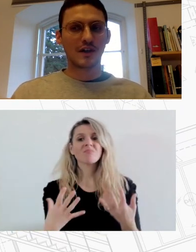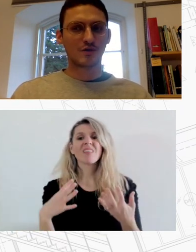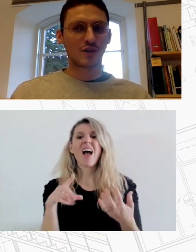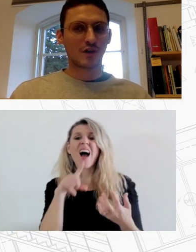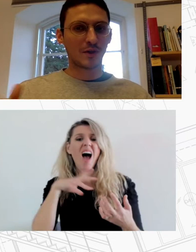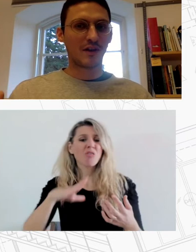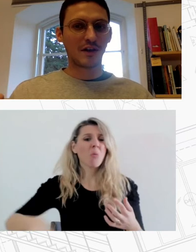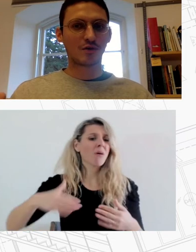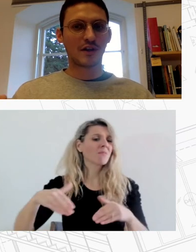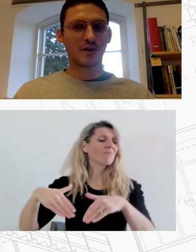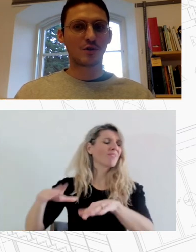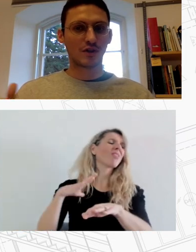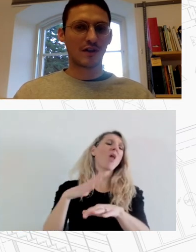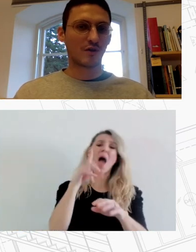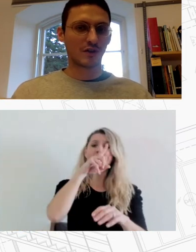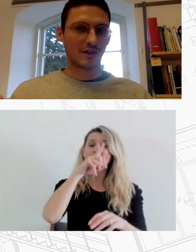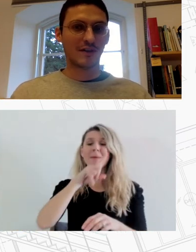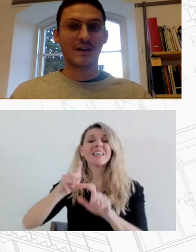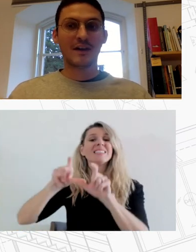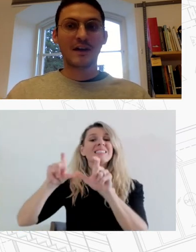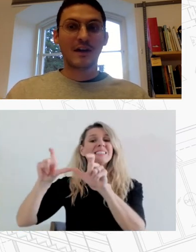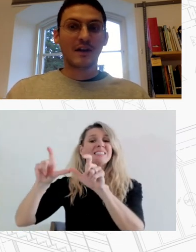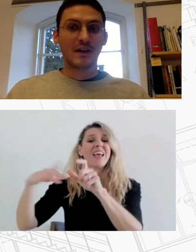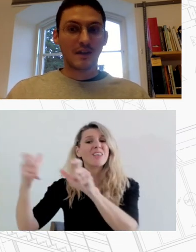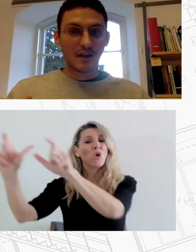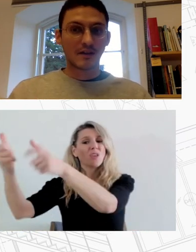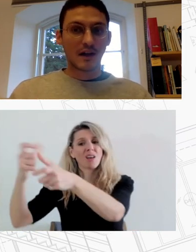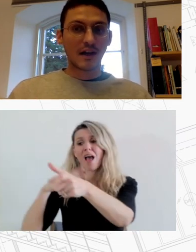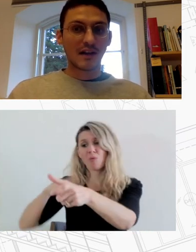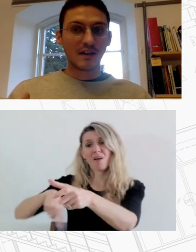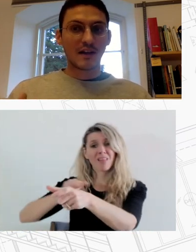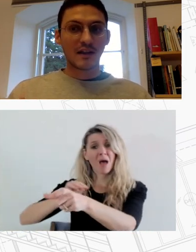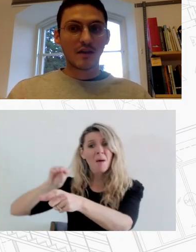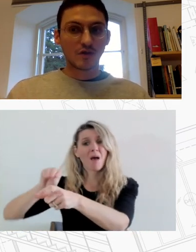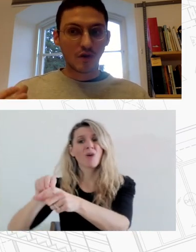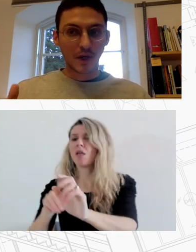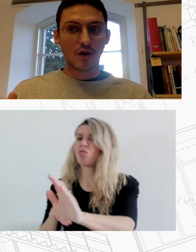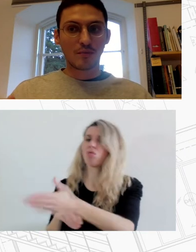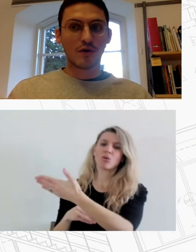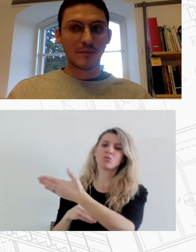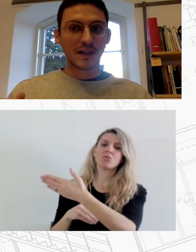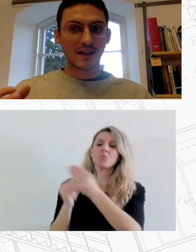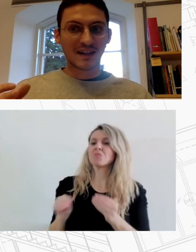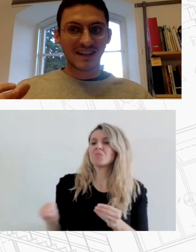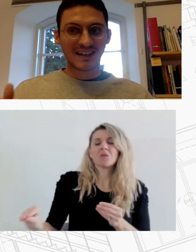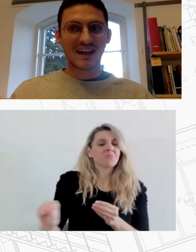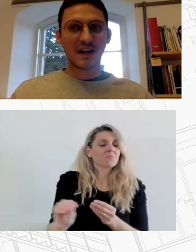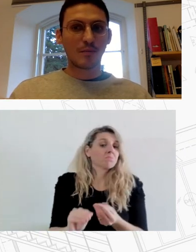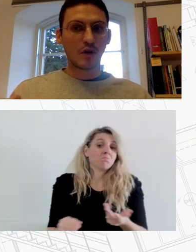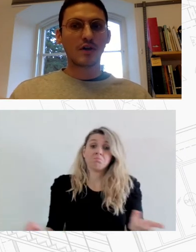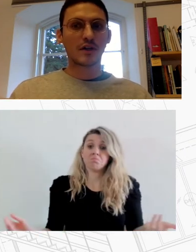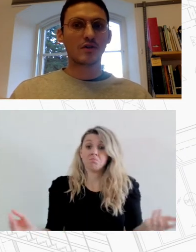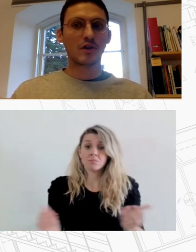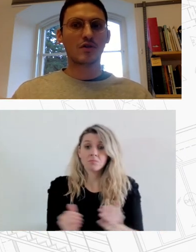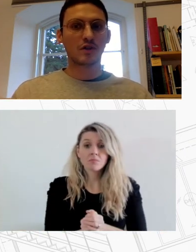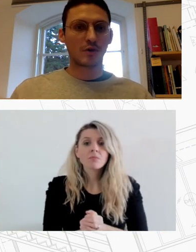οικογένειές τους ακόμη και οι δικοί τους άνθρωποι τους έδιωξαν Η διοίκηση δηλαδή αρνείται να δει ως ντομικό πρόβλημα ένα κατά τα άλλα